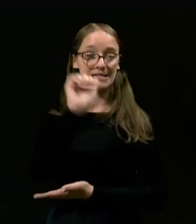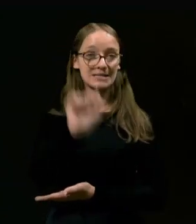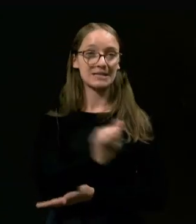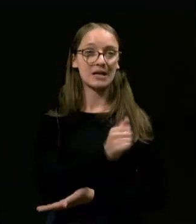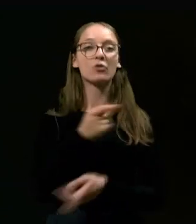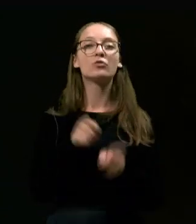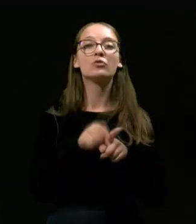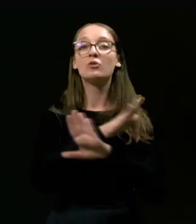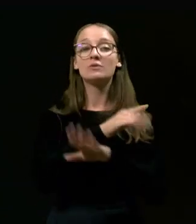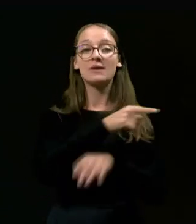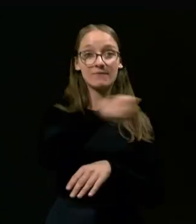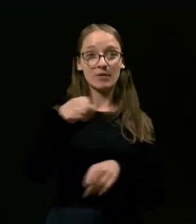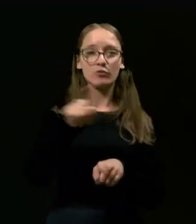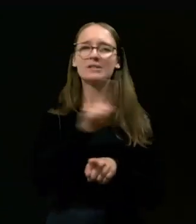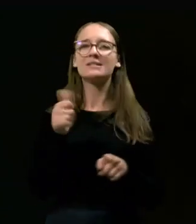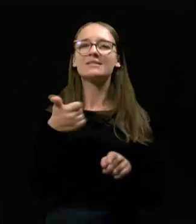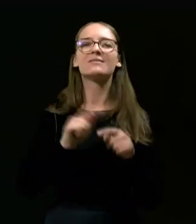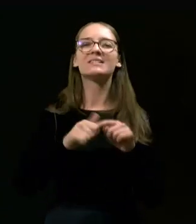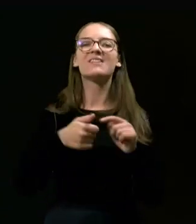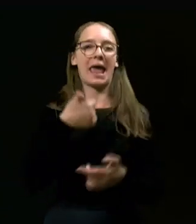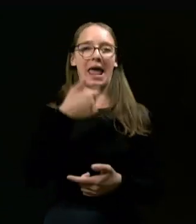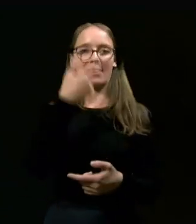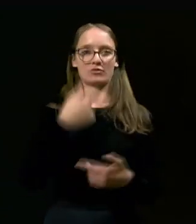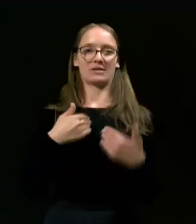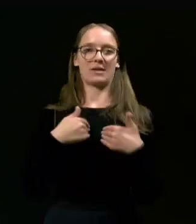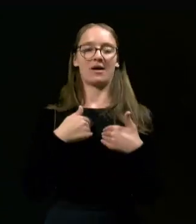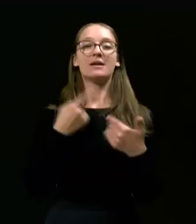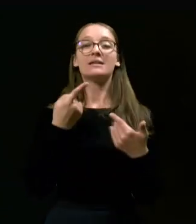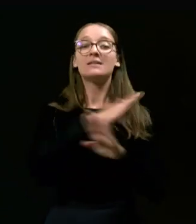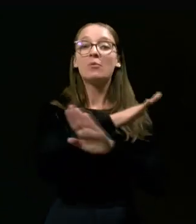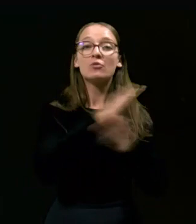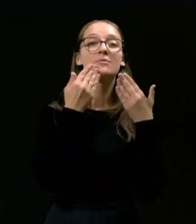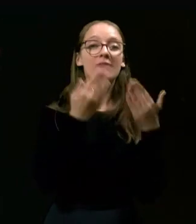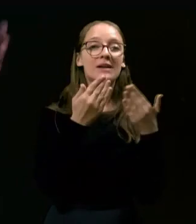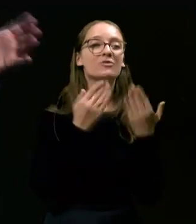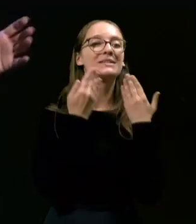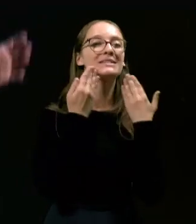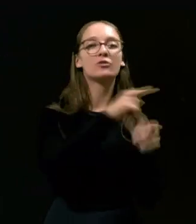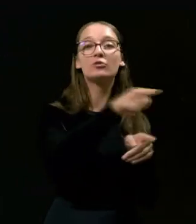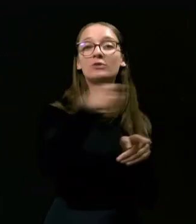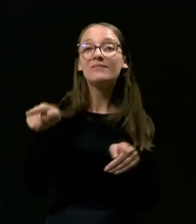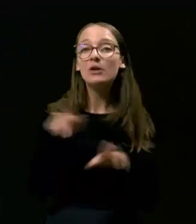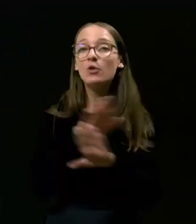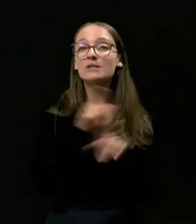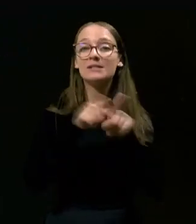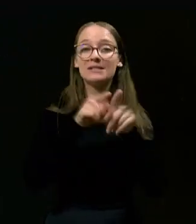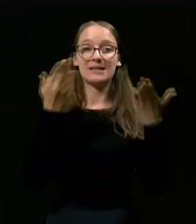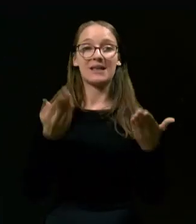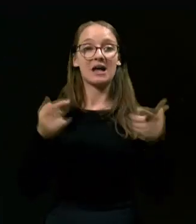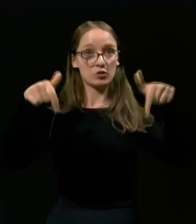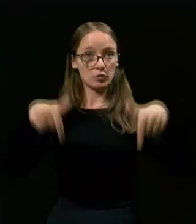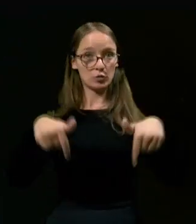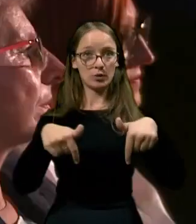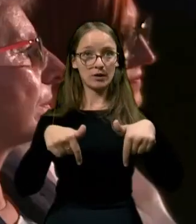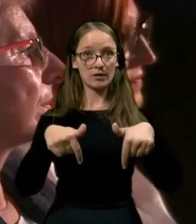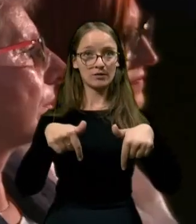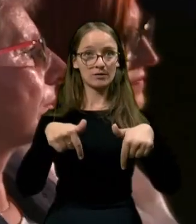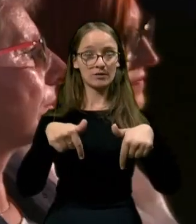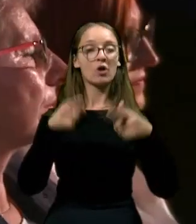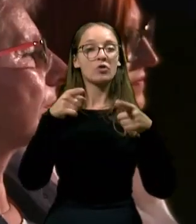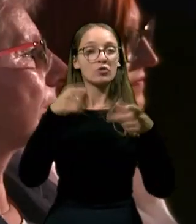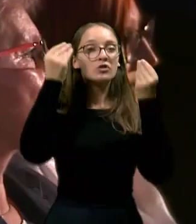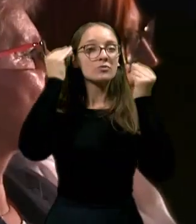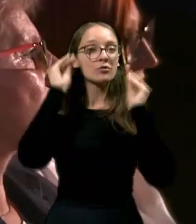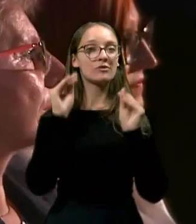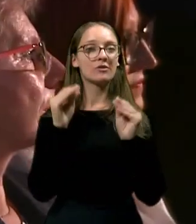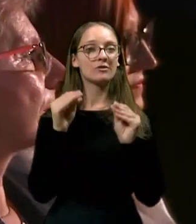sem vam tudi vsem vam, ker to ni stvar ene vsebe. Hvaležen in se vam zahvaljujem, ker ste tudi vi vsi, ki ste donesli z nami, to spošljivost